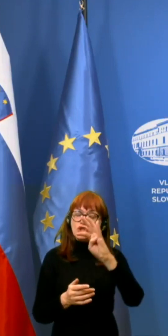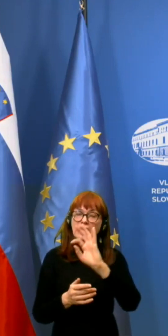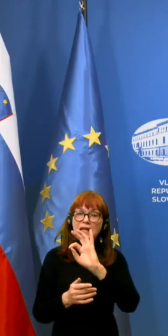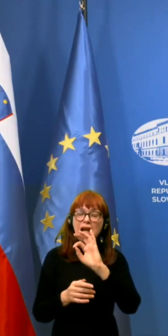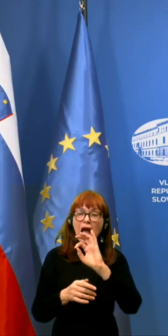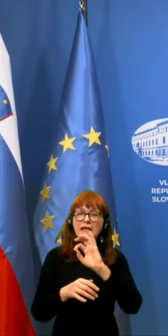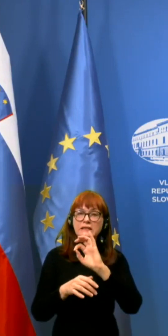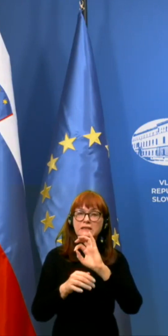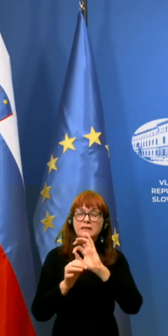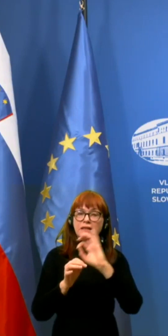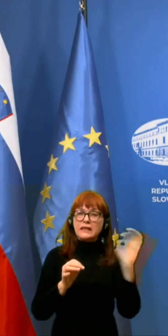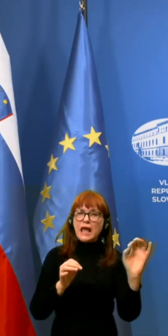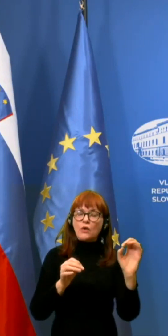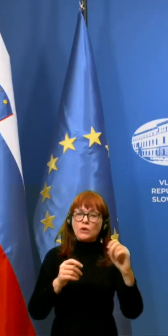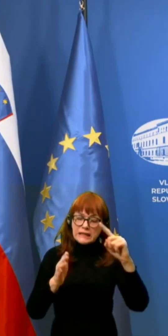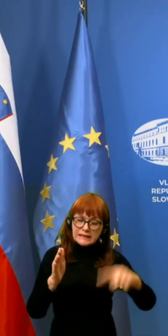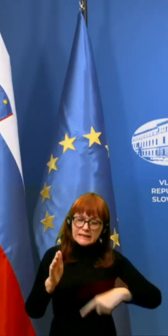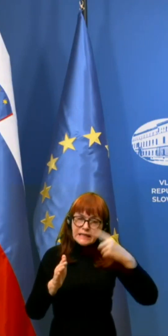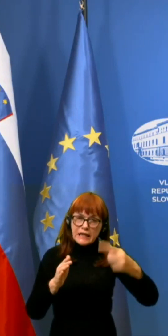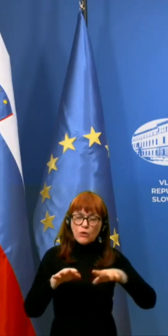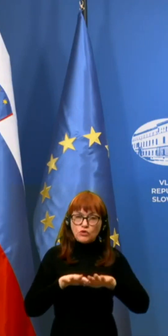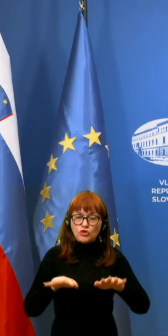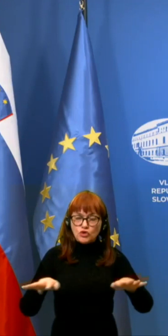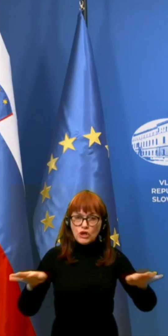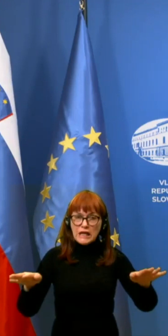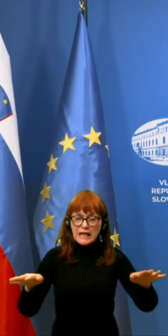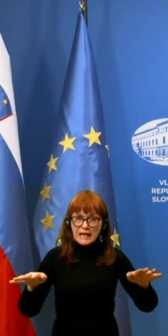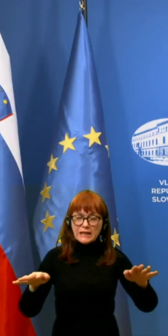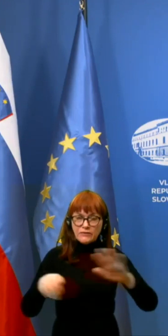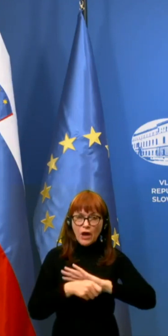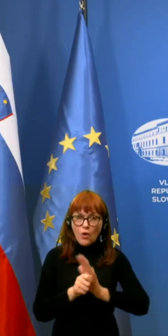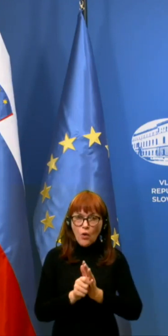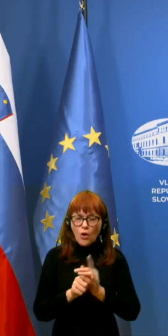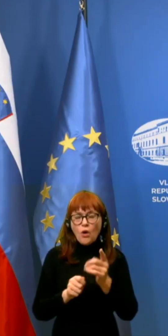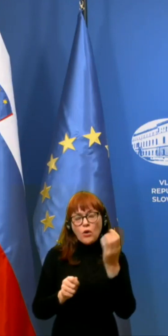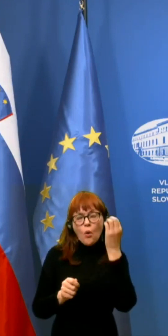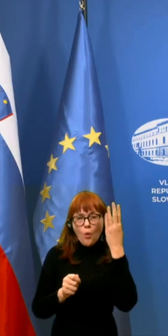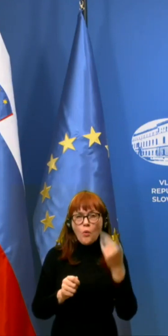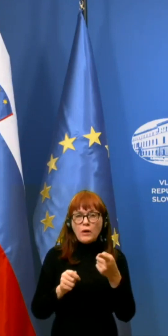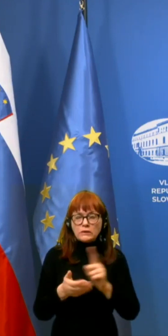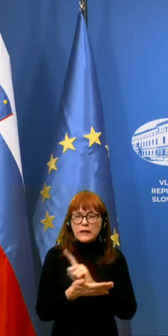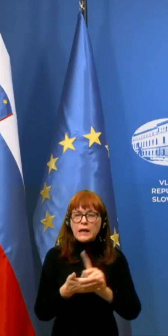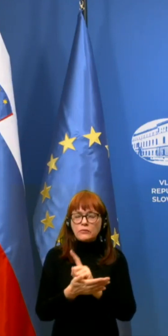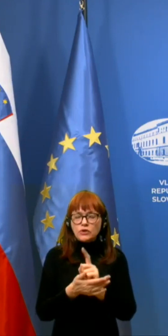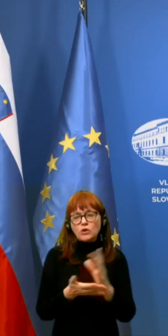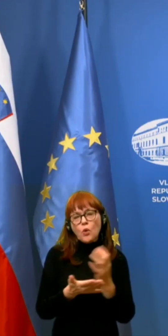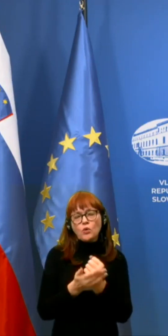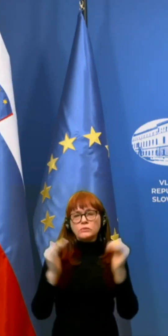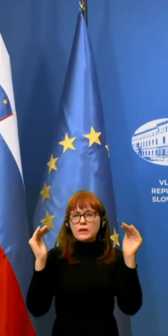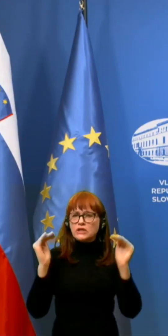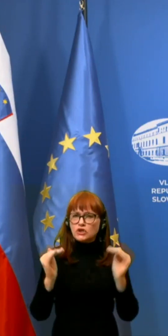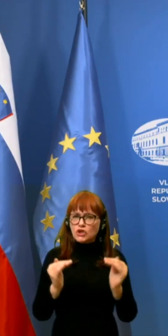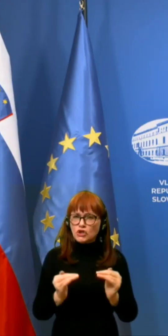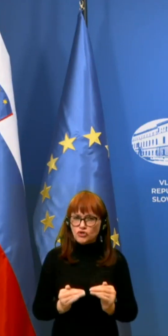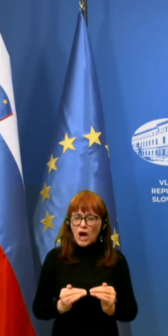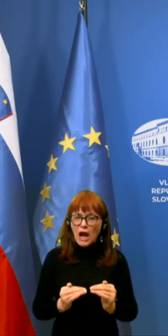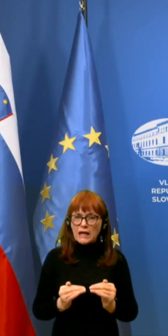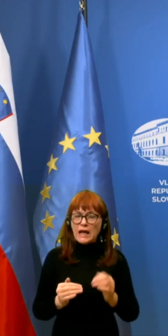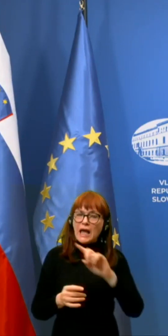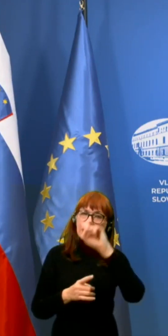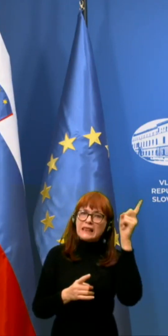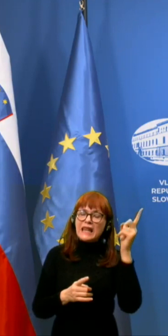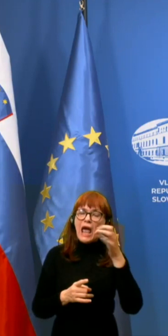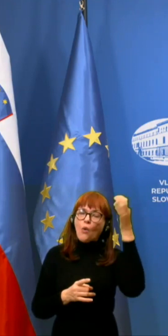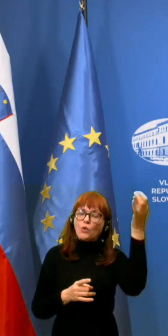ciklusov širitve virusa, v upanju, da bomo v tem času uspešno znižali število dnevno okuženih in